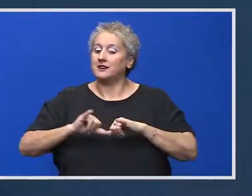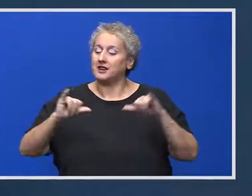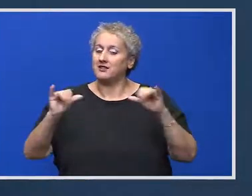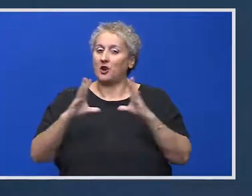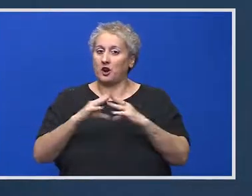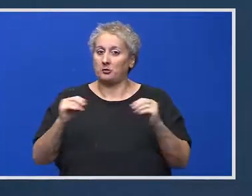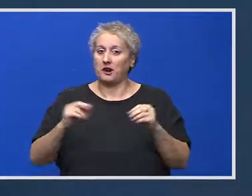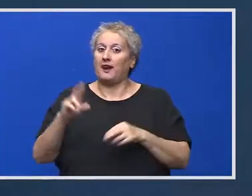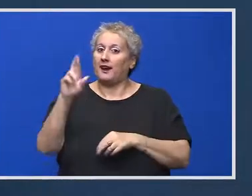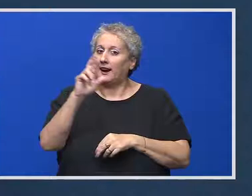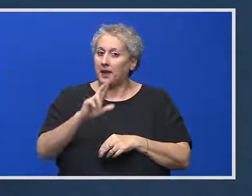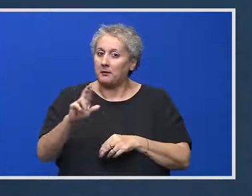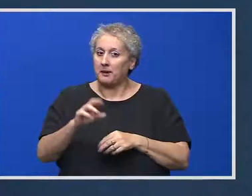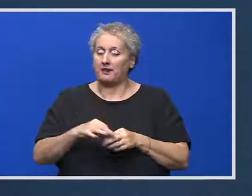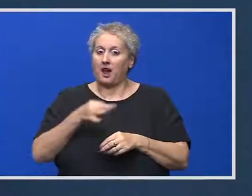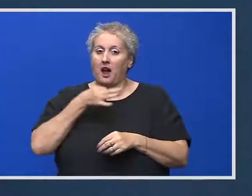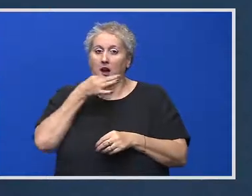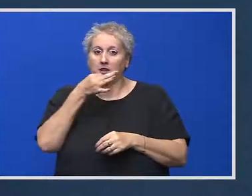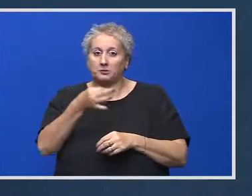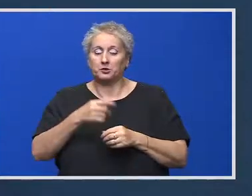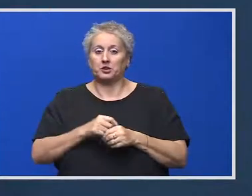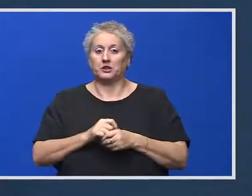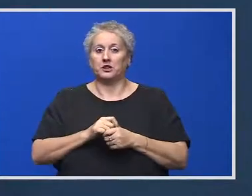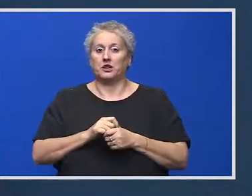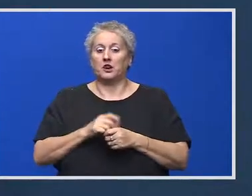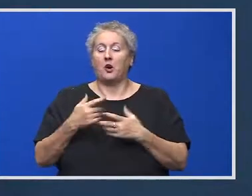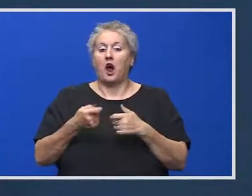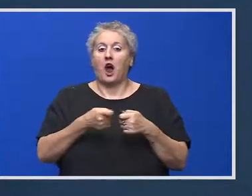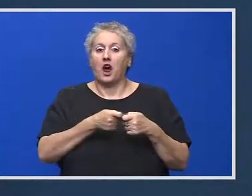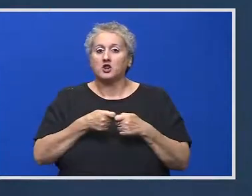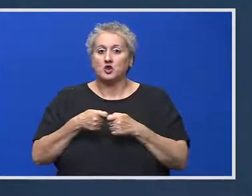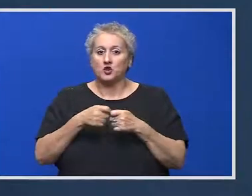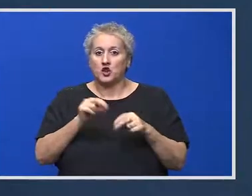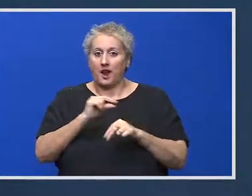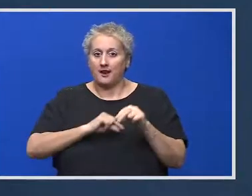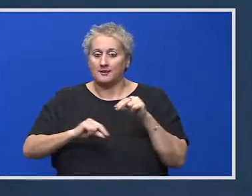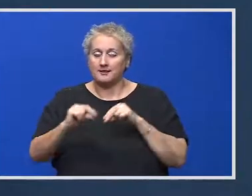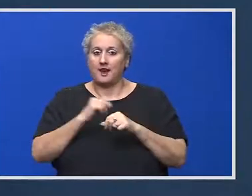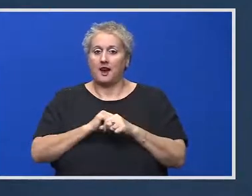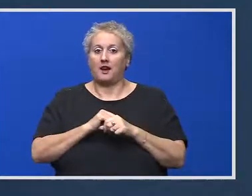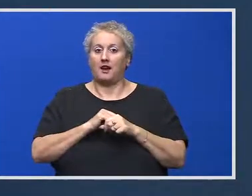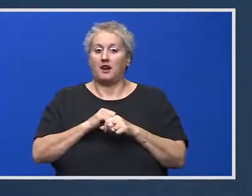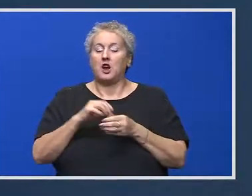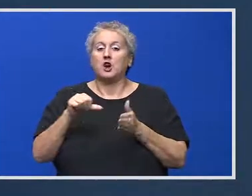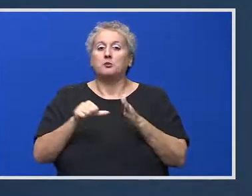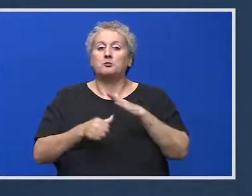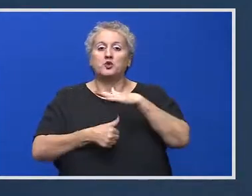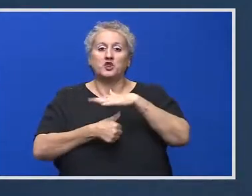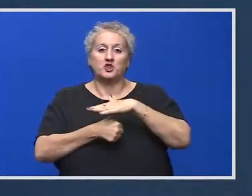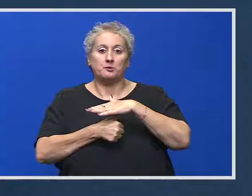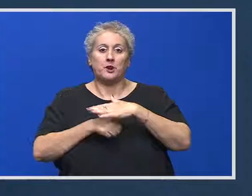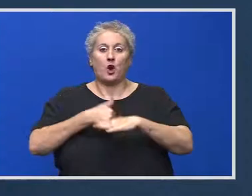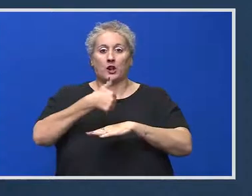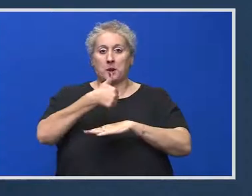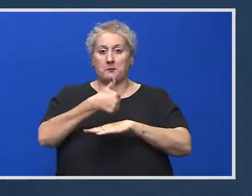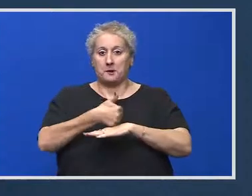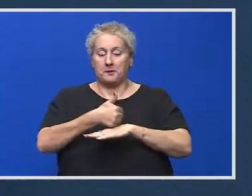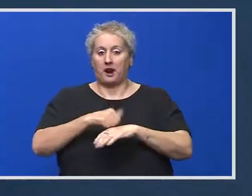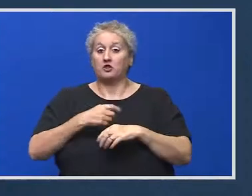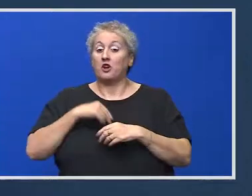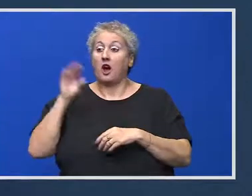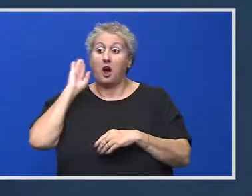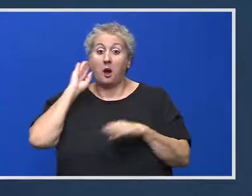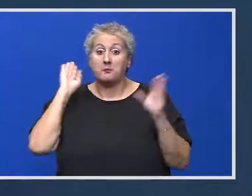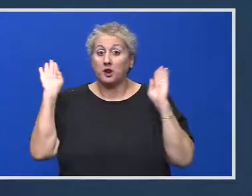Repet, am făcut această întâlnire și cu Asociația Municipului, unde sunt primari, de la toate partidele politice și am